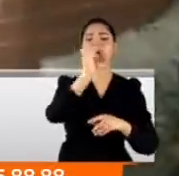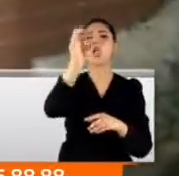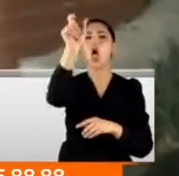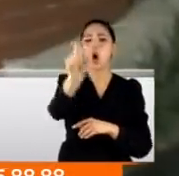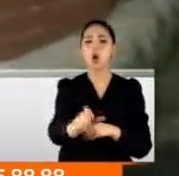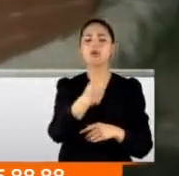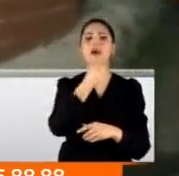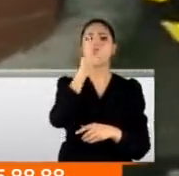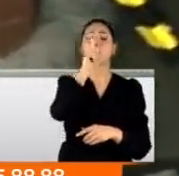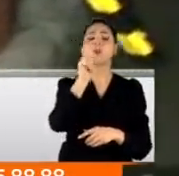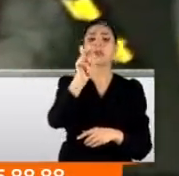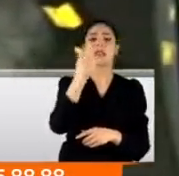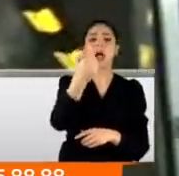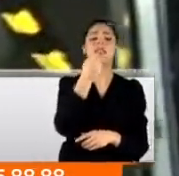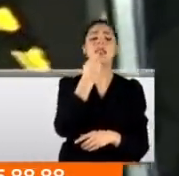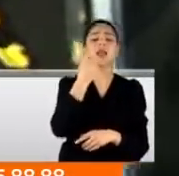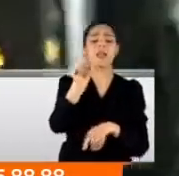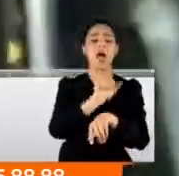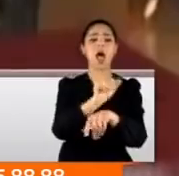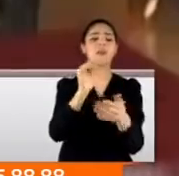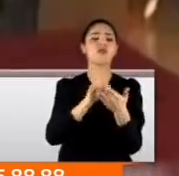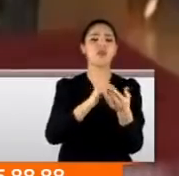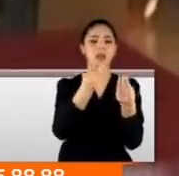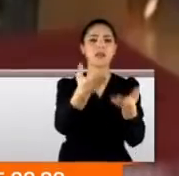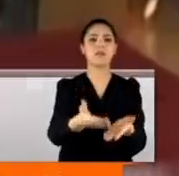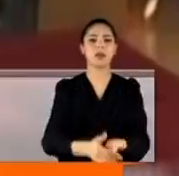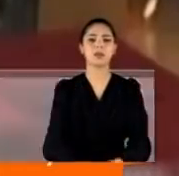Babuna ise 186 yıl hapis cezasına çarptırıldı.